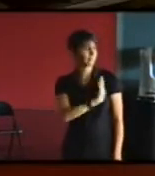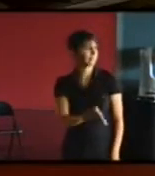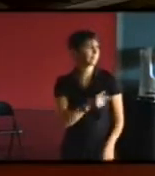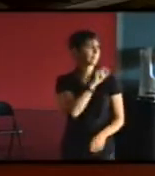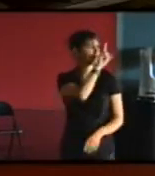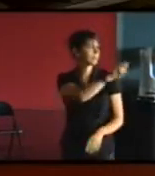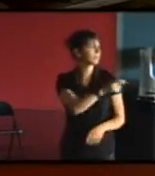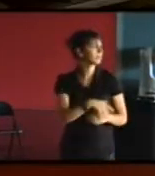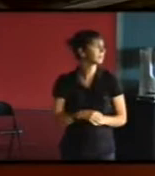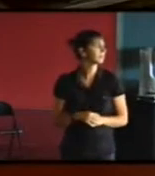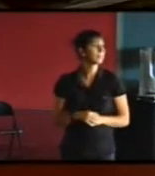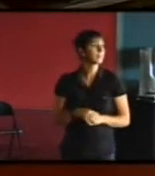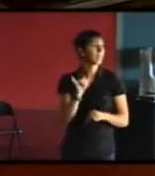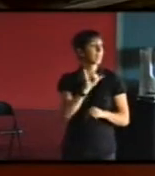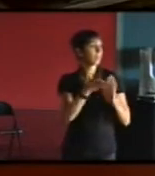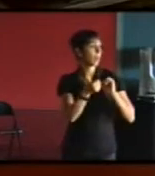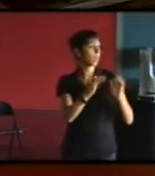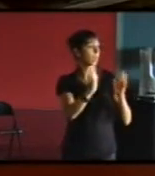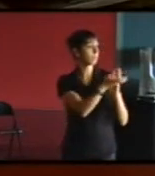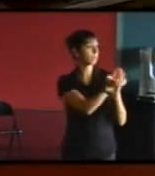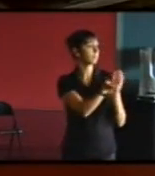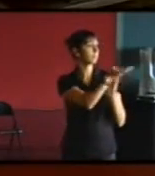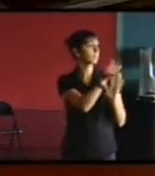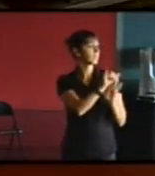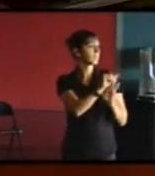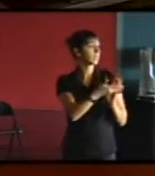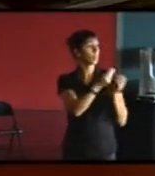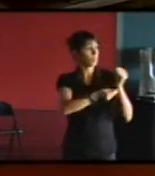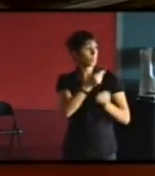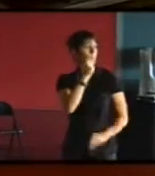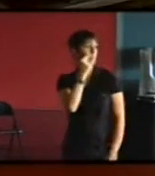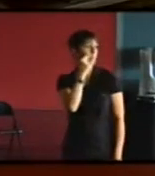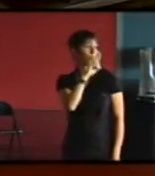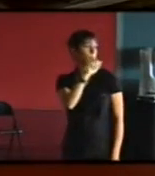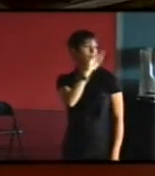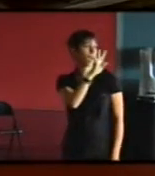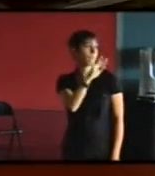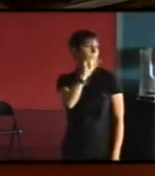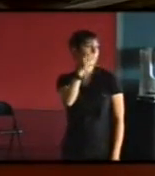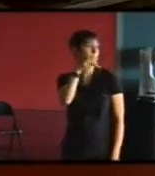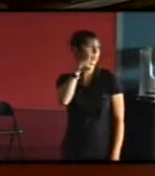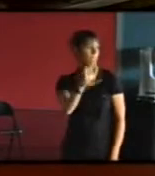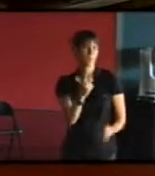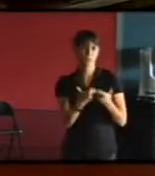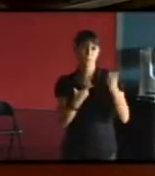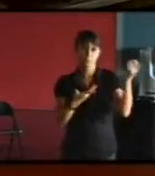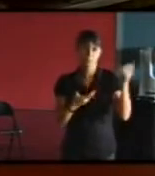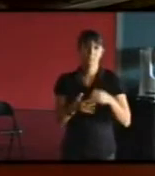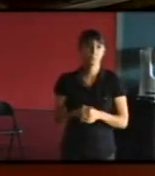problème rémanent quelqu'un veut en parler sur le plateau vous Christophe Ratfischer je vais vous rassurer par rapport à ça